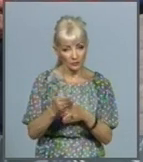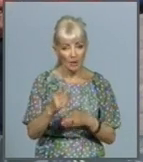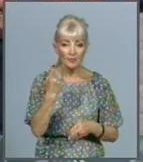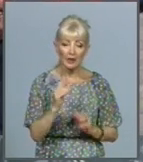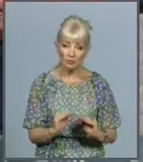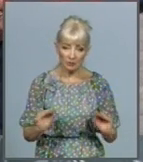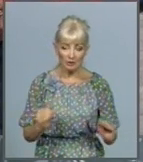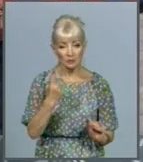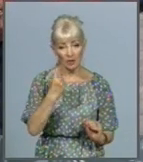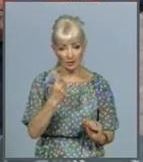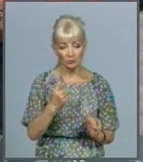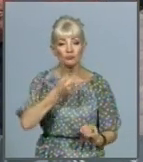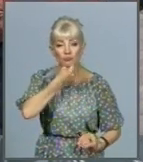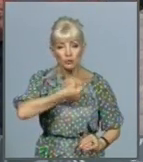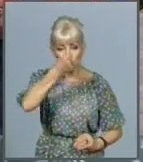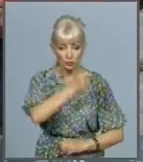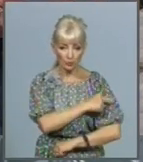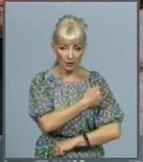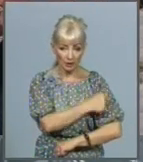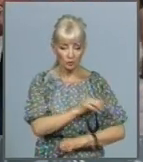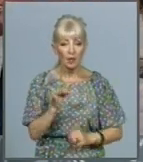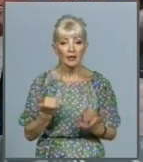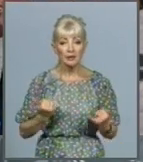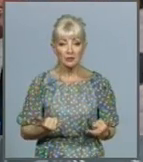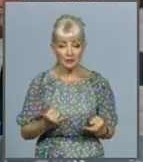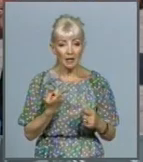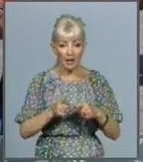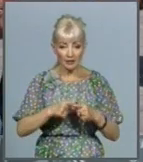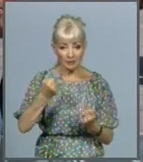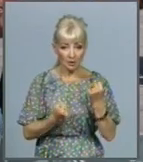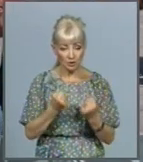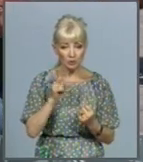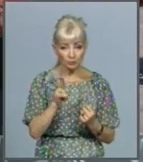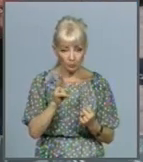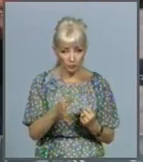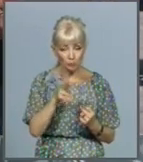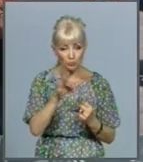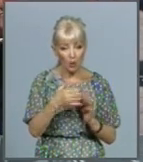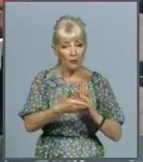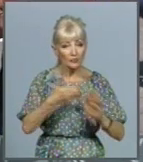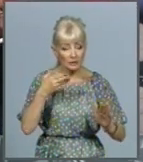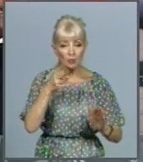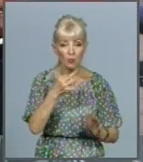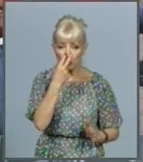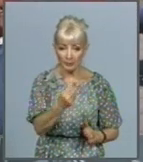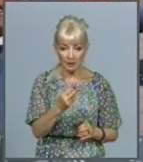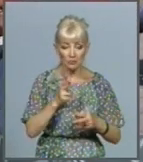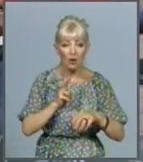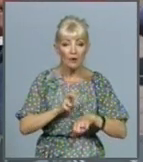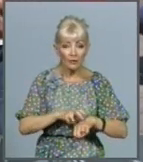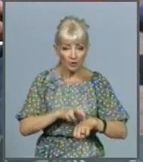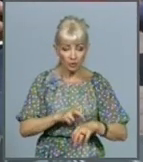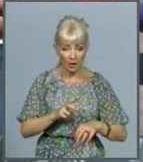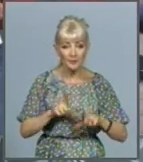поликлинику. І тепер ці машини будуть по вызову, по усмотренню врача, приїжджати дому, к